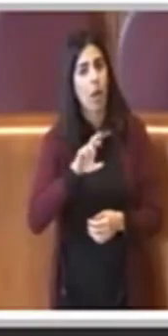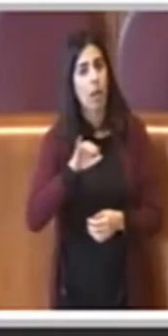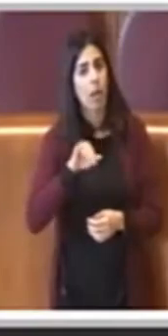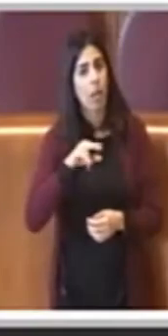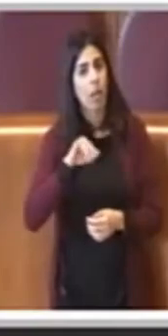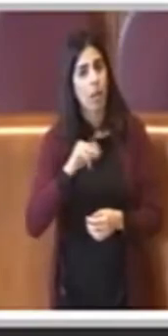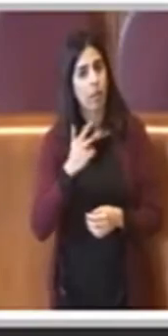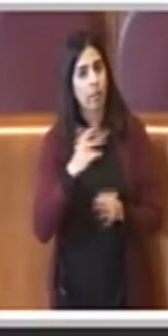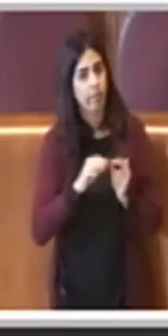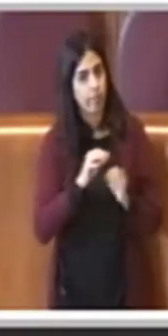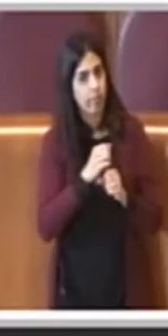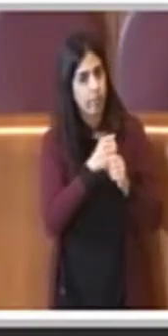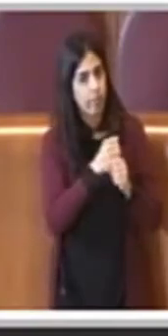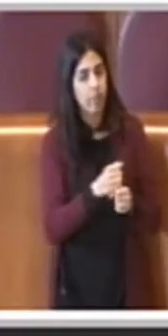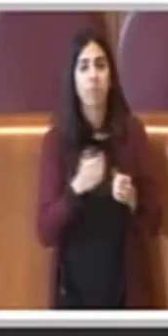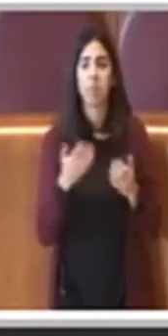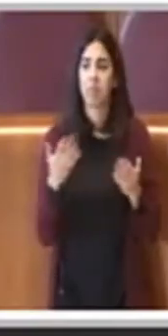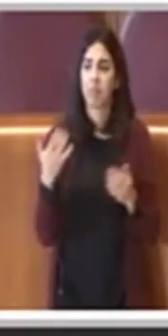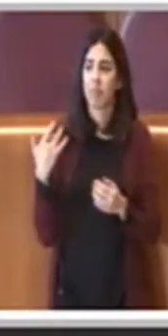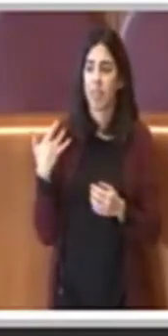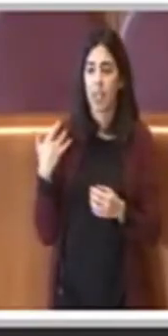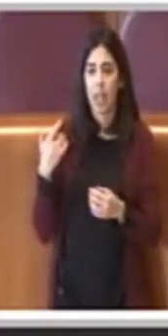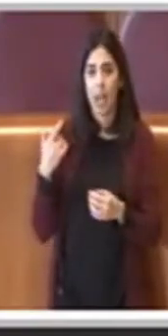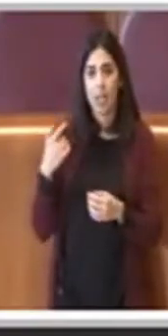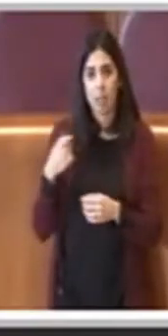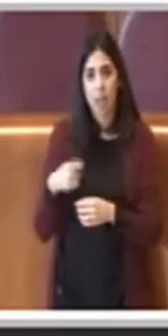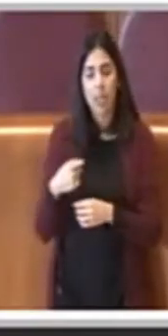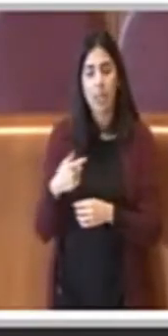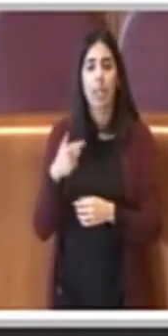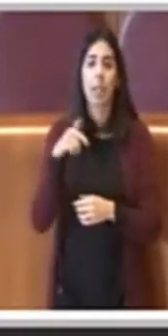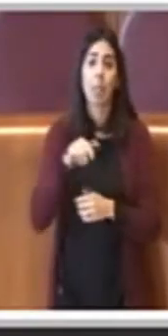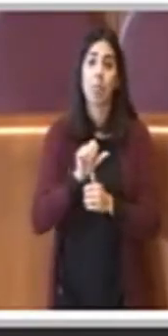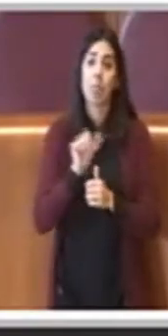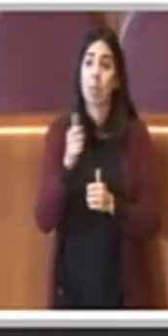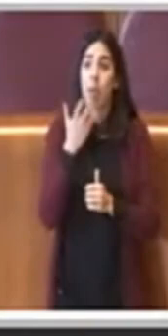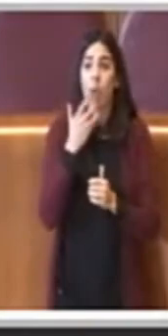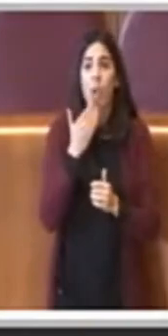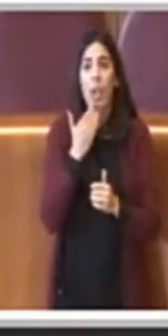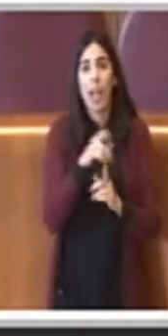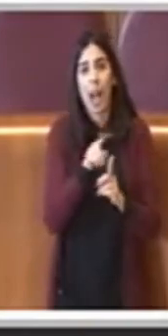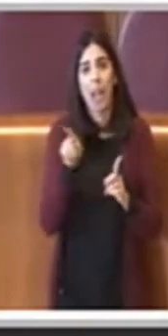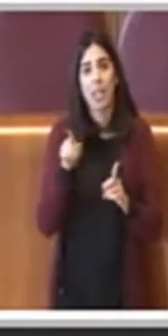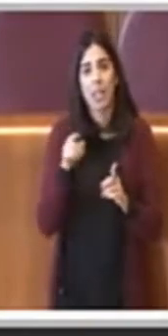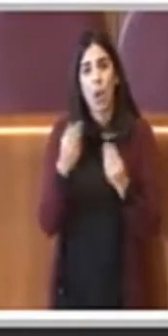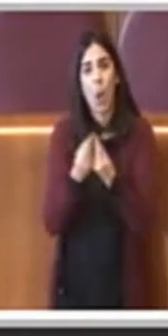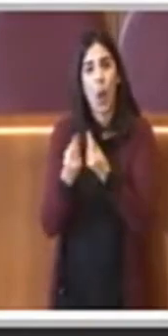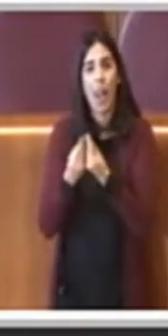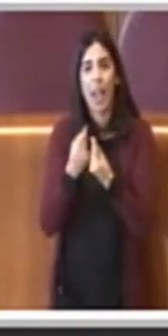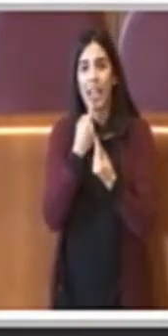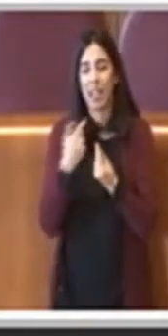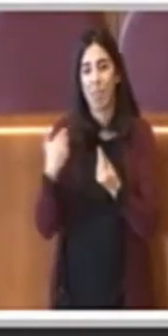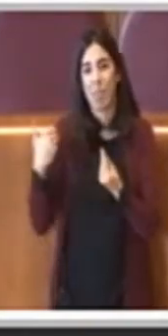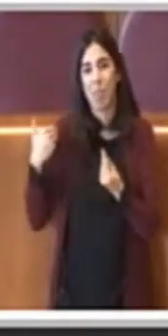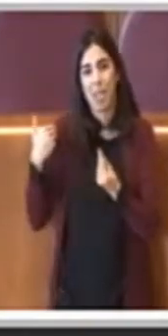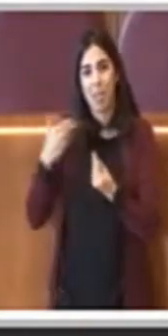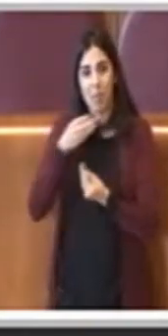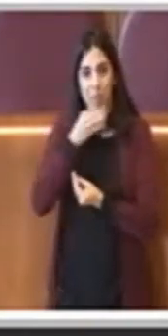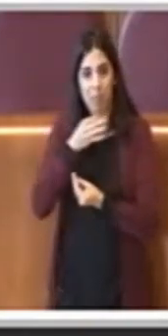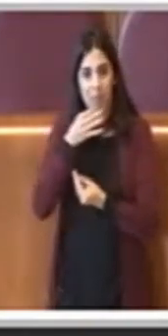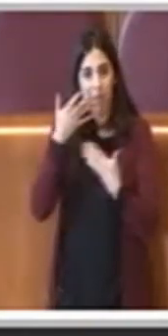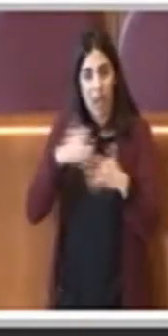Voglio ringraziare i colleghi per il loro intervento precedente e naturalmente li ringrazio anche per l'attenzione con cui hanno